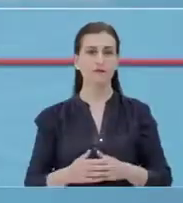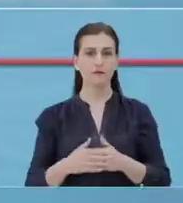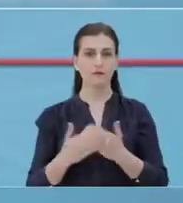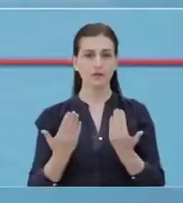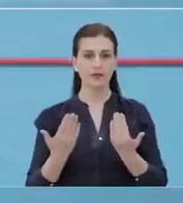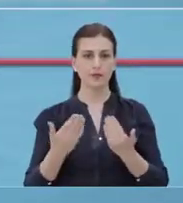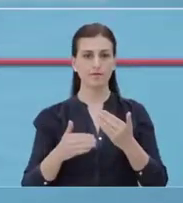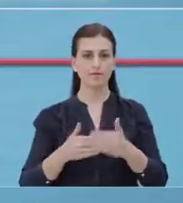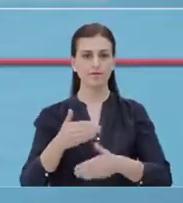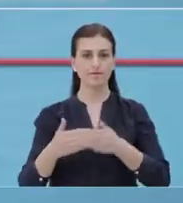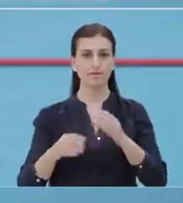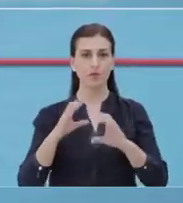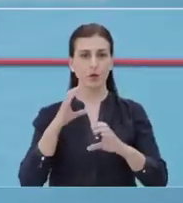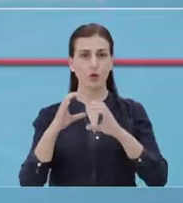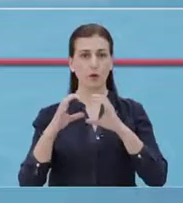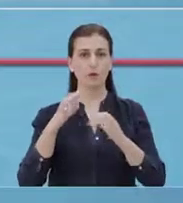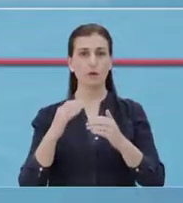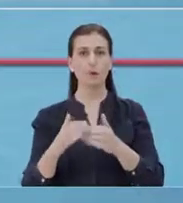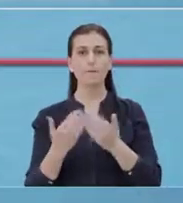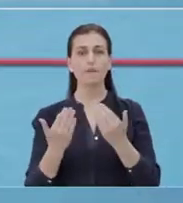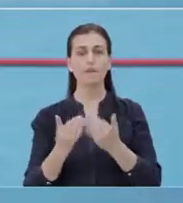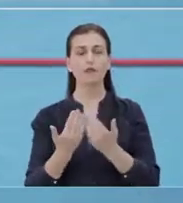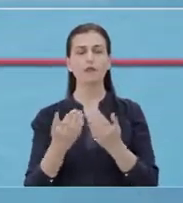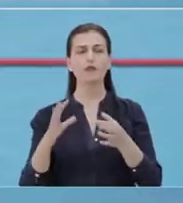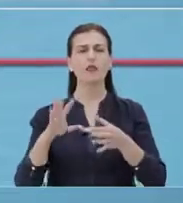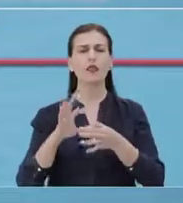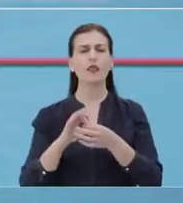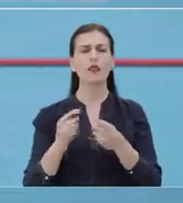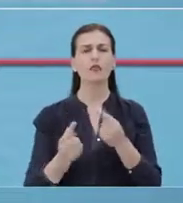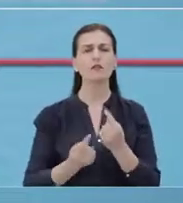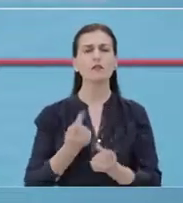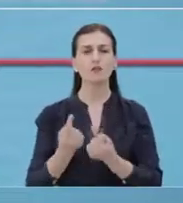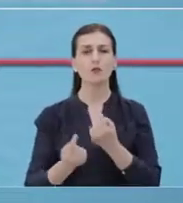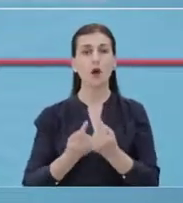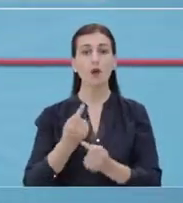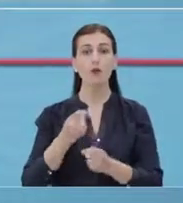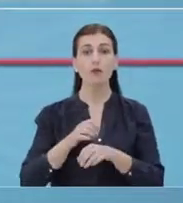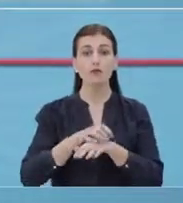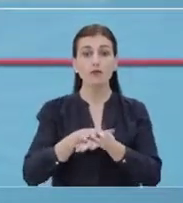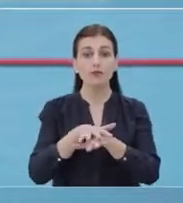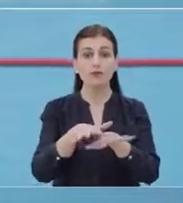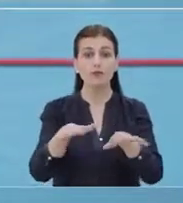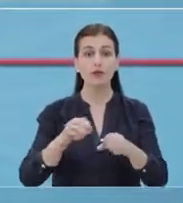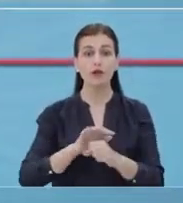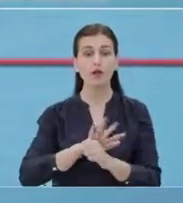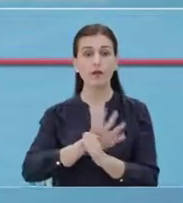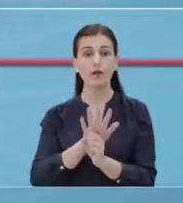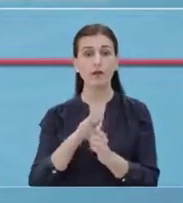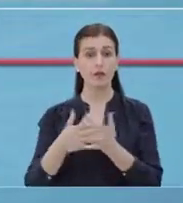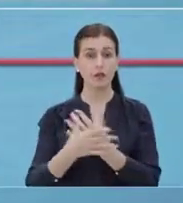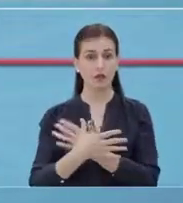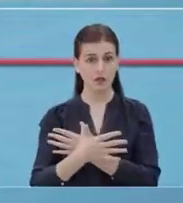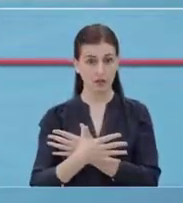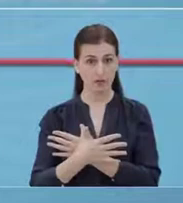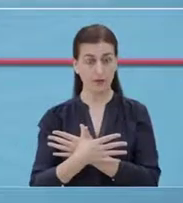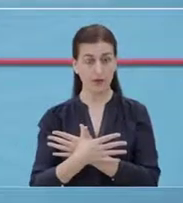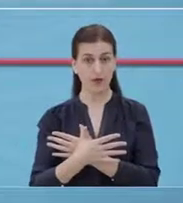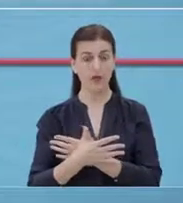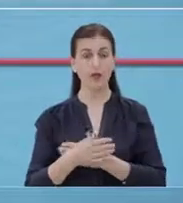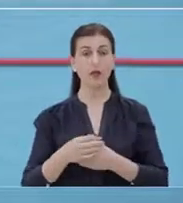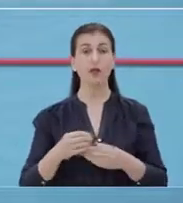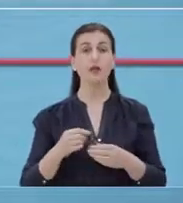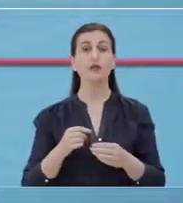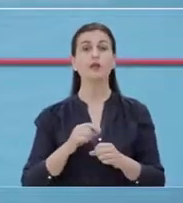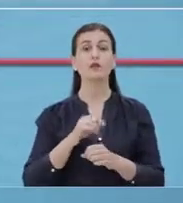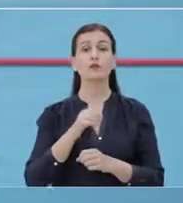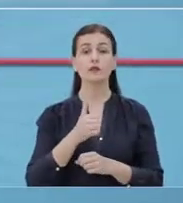Mërë dita, në vim të komunikimit të përditëshëm në lidhje me situatën e infekcionit me virusin SARS-CoV-2 dhe